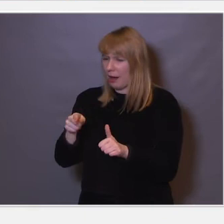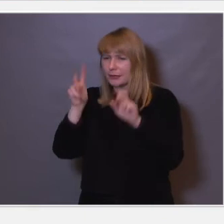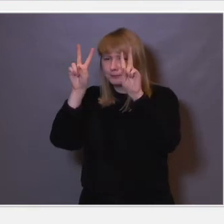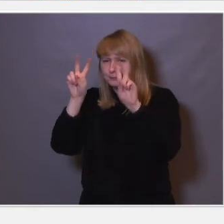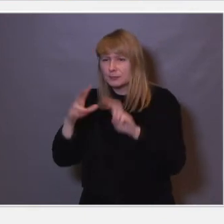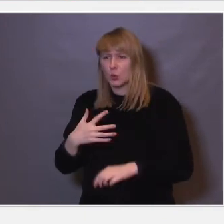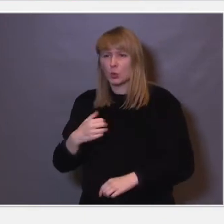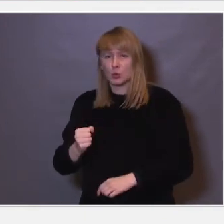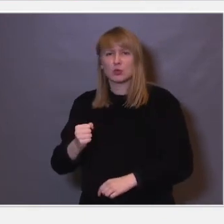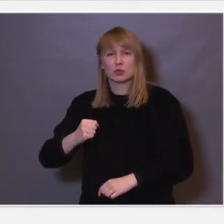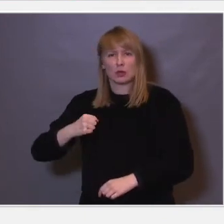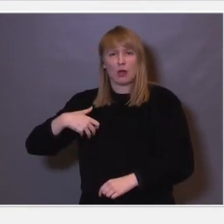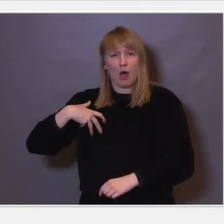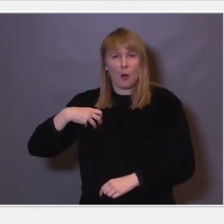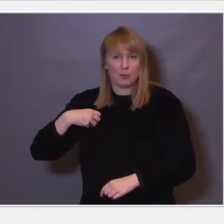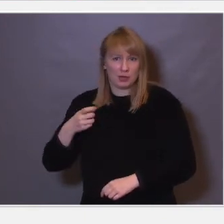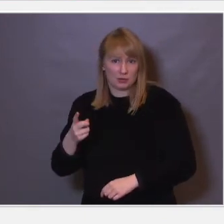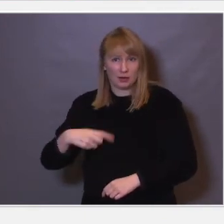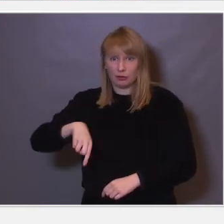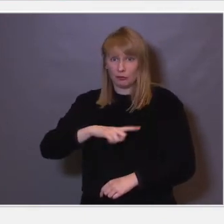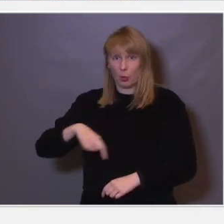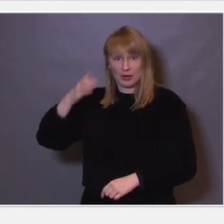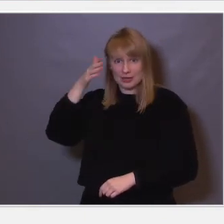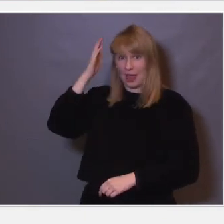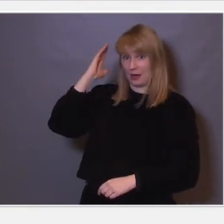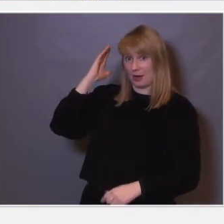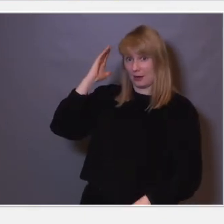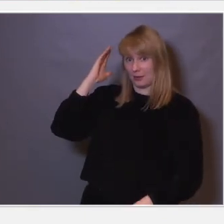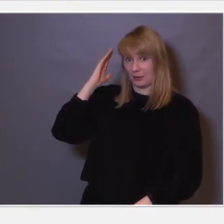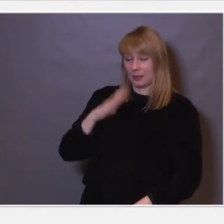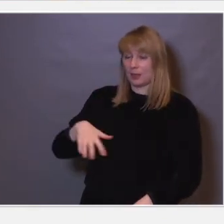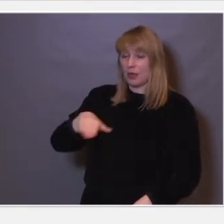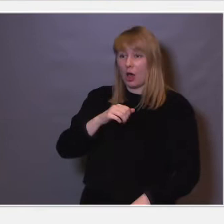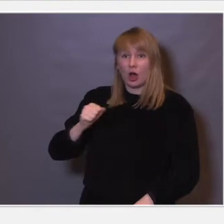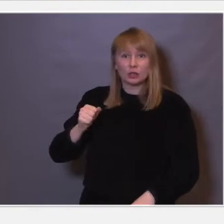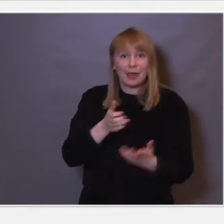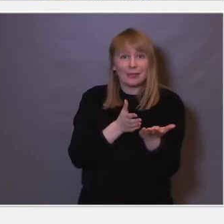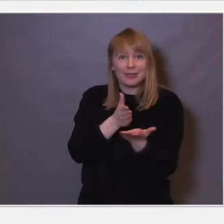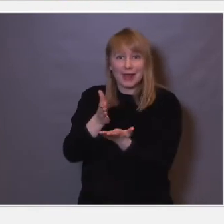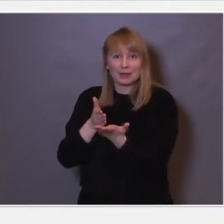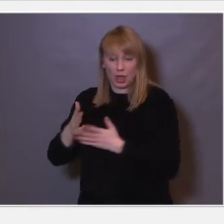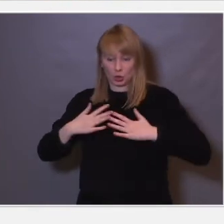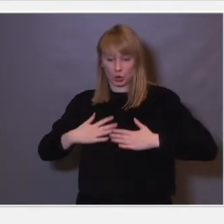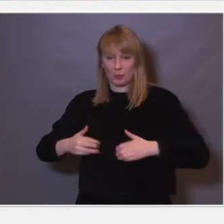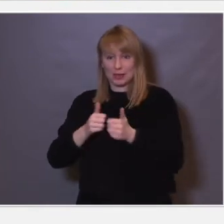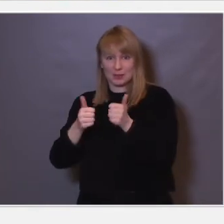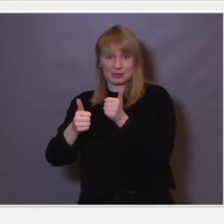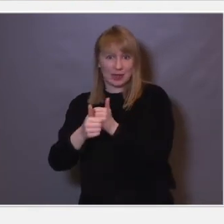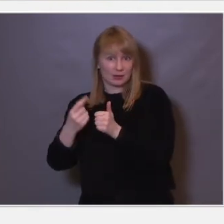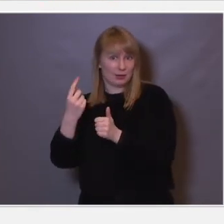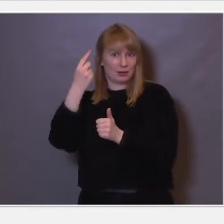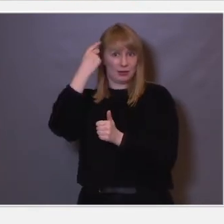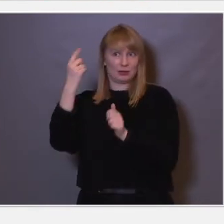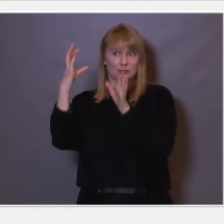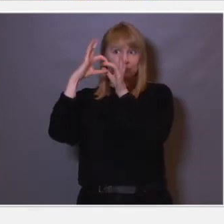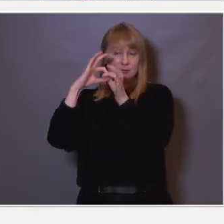dette hos aper. Og det er sånn i hjernen vår, så er det sånn som jeg sa, at alle delene av kroppen vår er representert i hjernen vår. Så